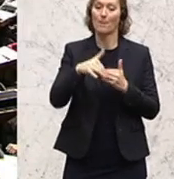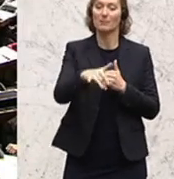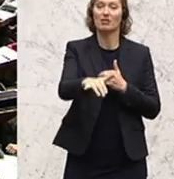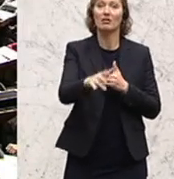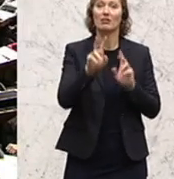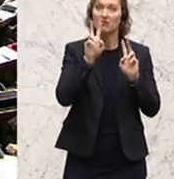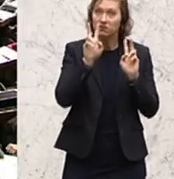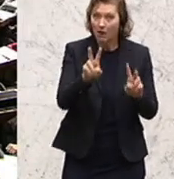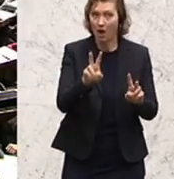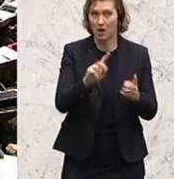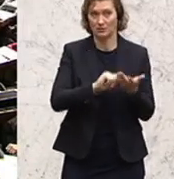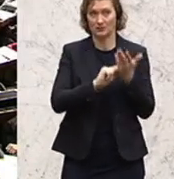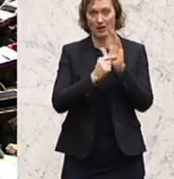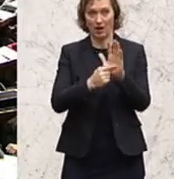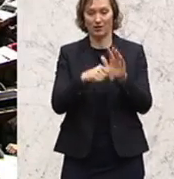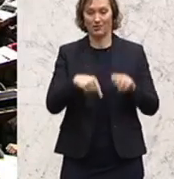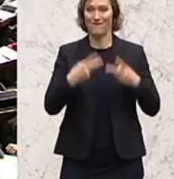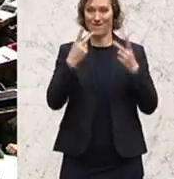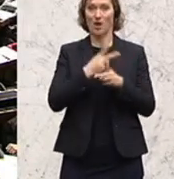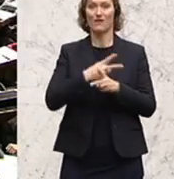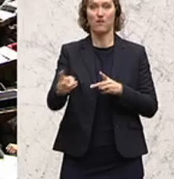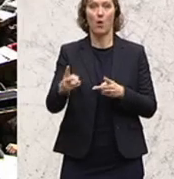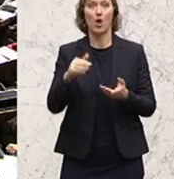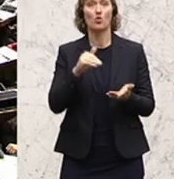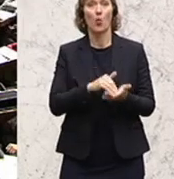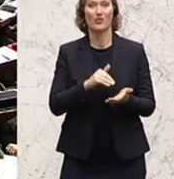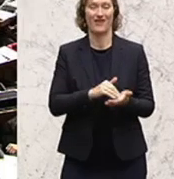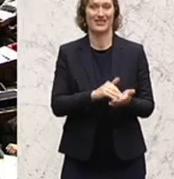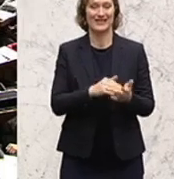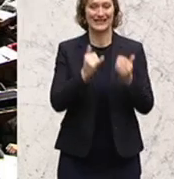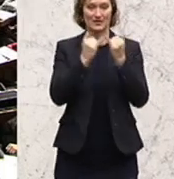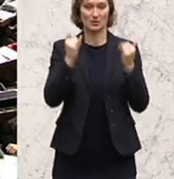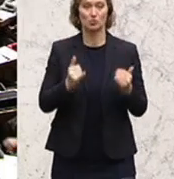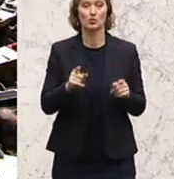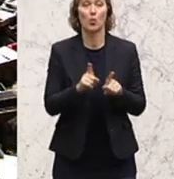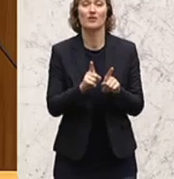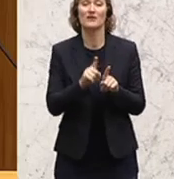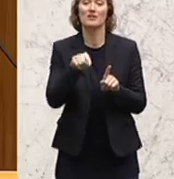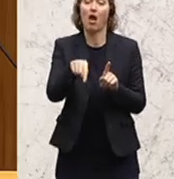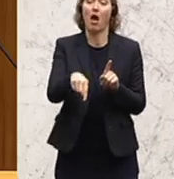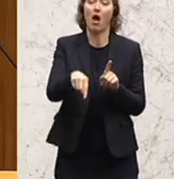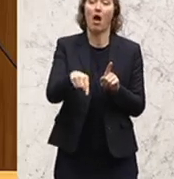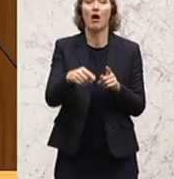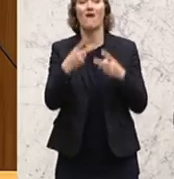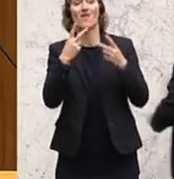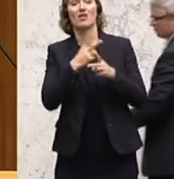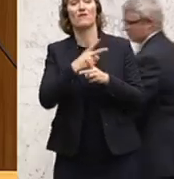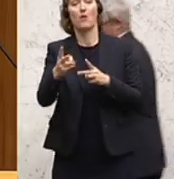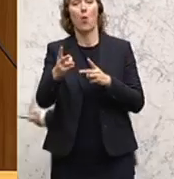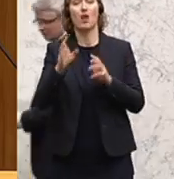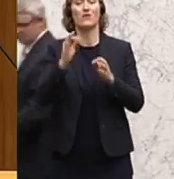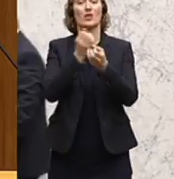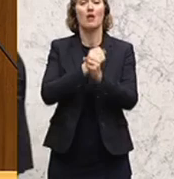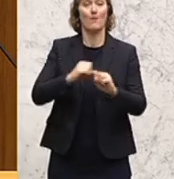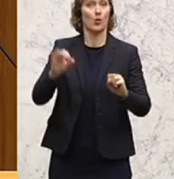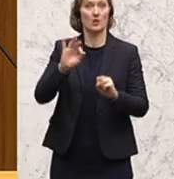ob das Parlament als eine wertvolle und notwendige Institution, als Hort und als wertvolles Gut der